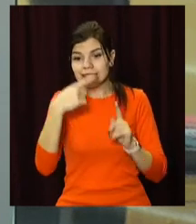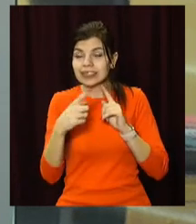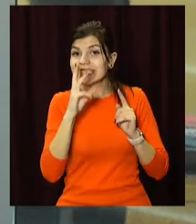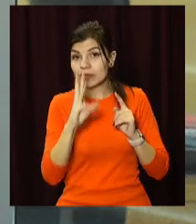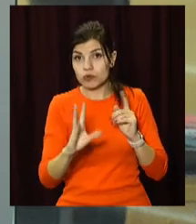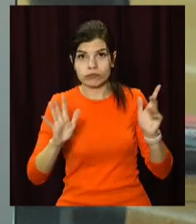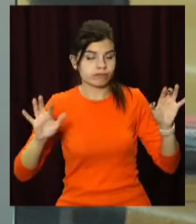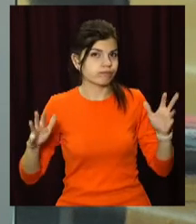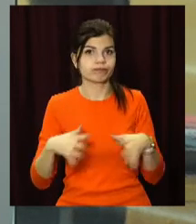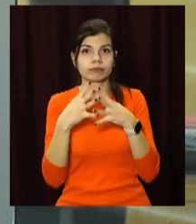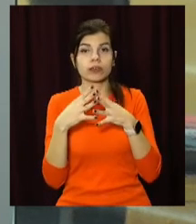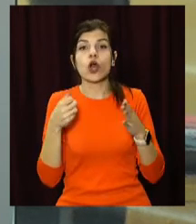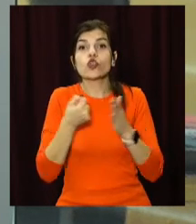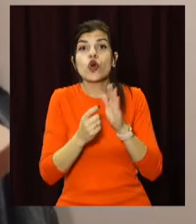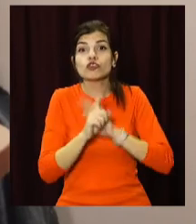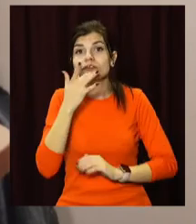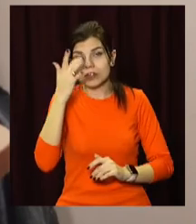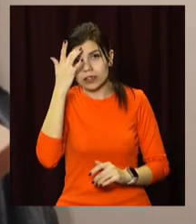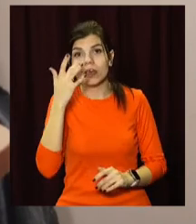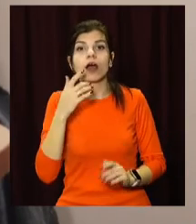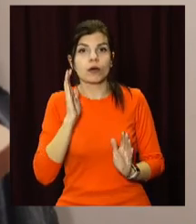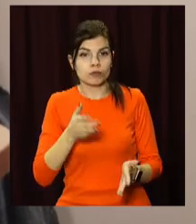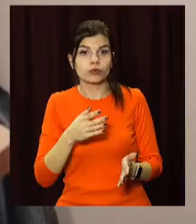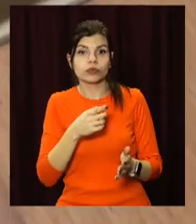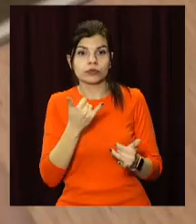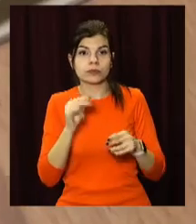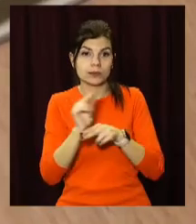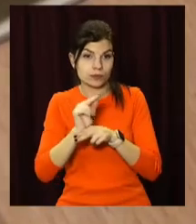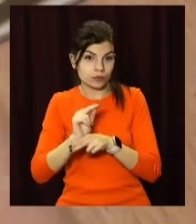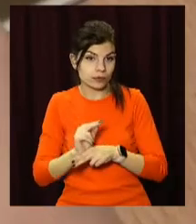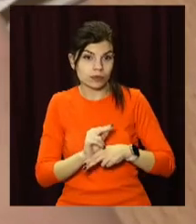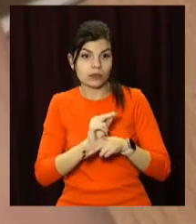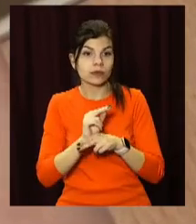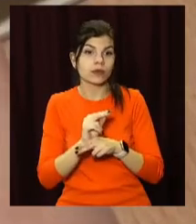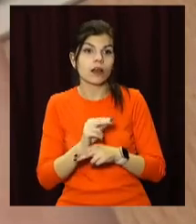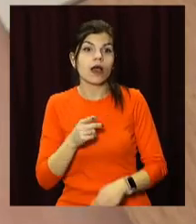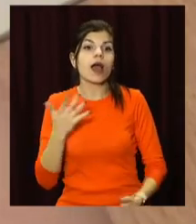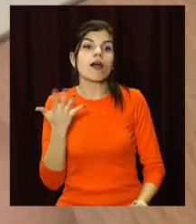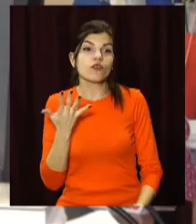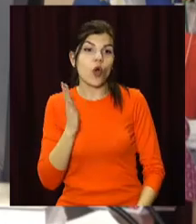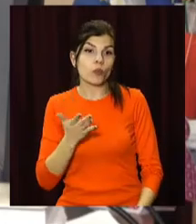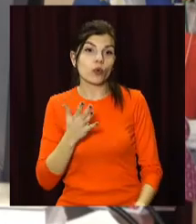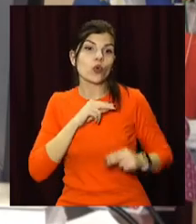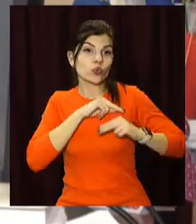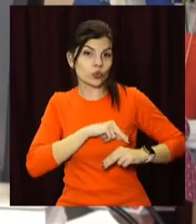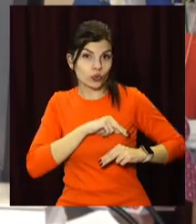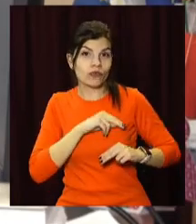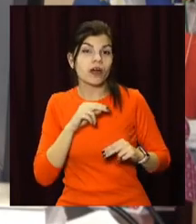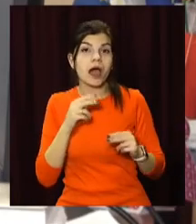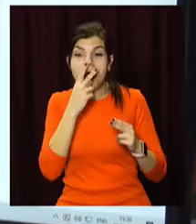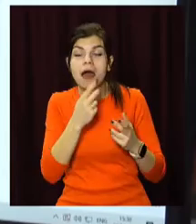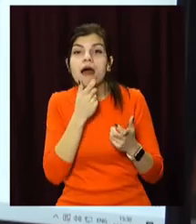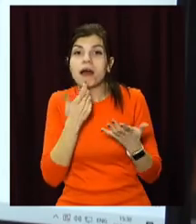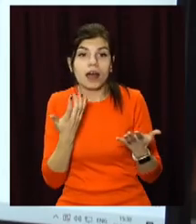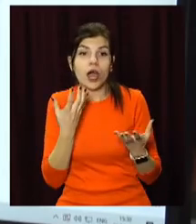місяці. Тож, до початку літа в Україні мають ще навести лату норматив на правових актах. Втім, в якому вигляді буде трудова книжка, українці